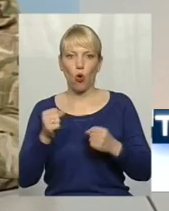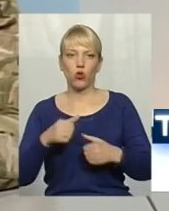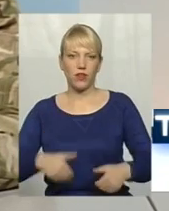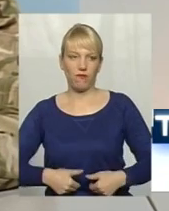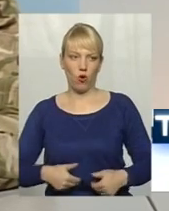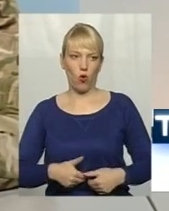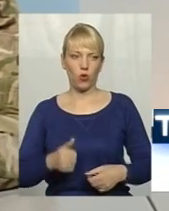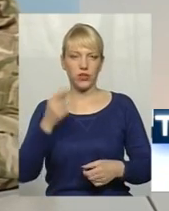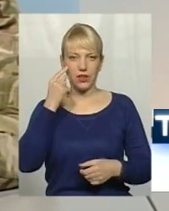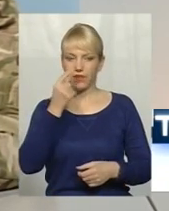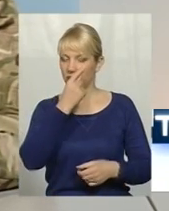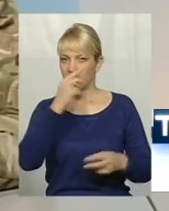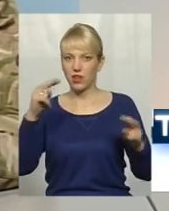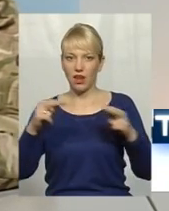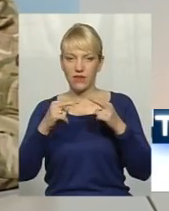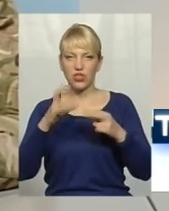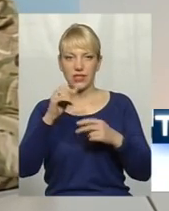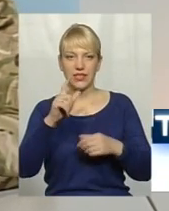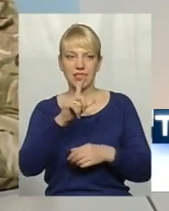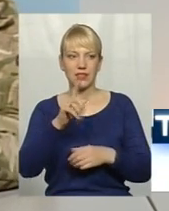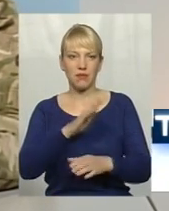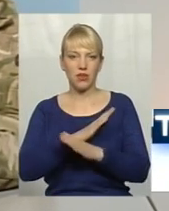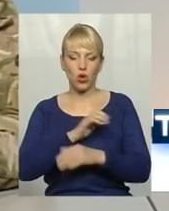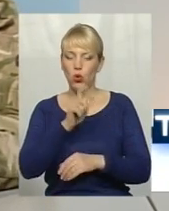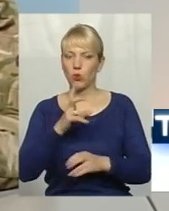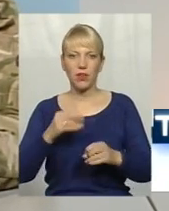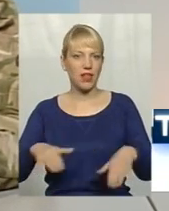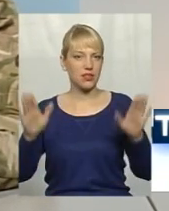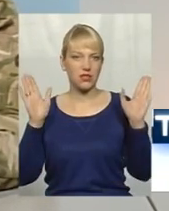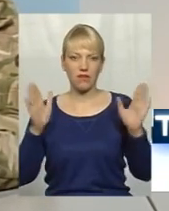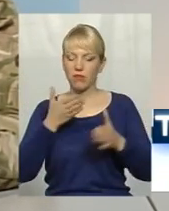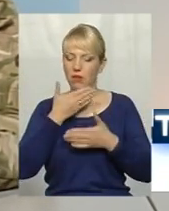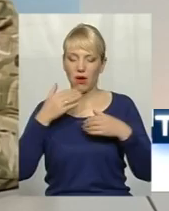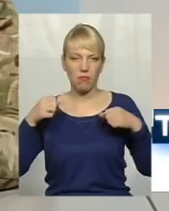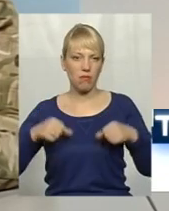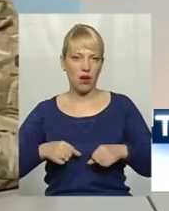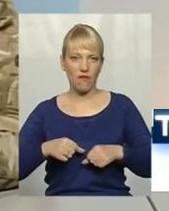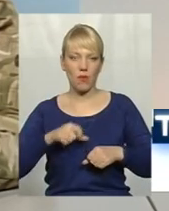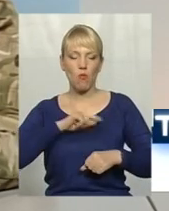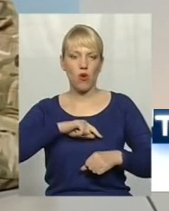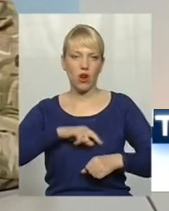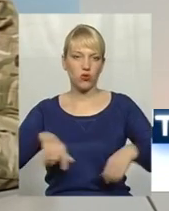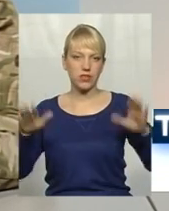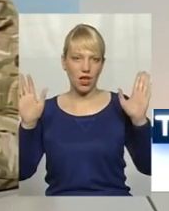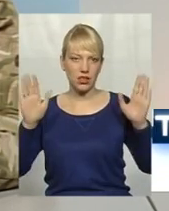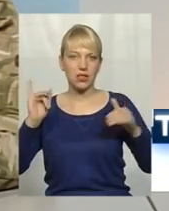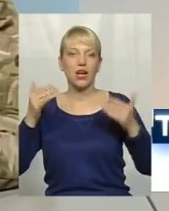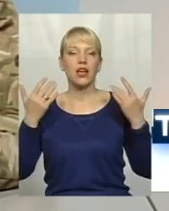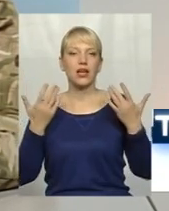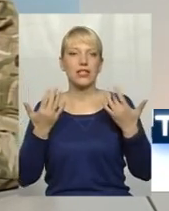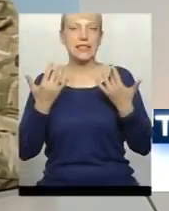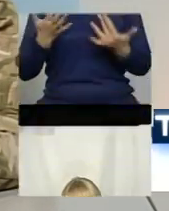і віч-навіч смертю. Через що, люди, не здаваємось і не маємо права морального здатися. І я думаю, скільки